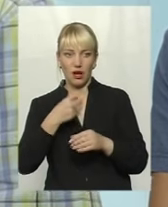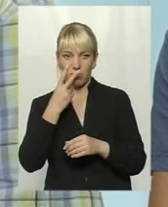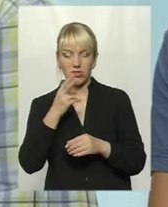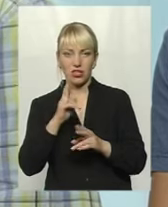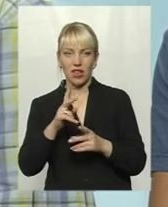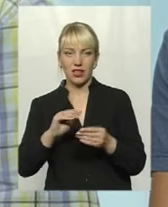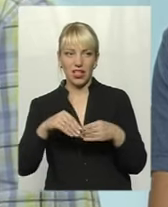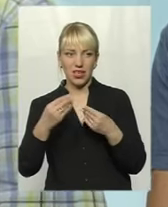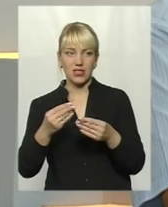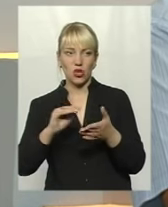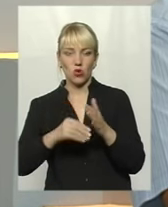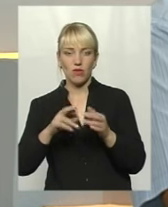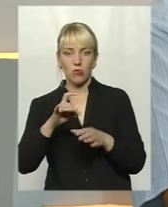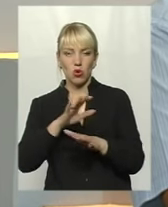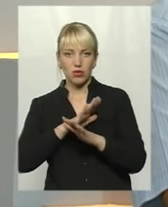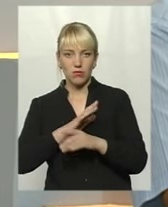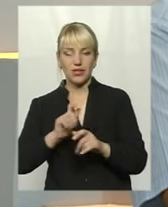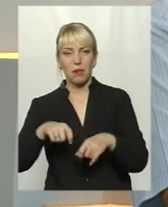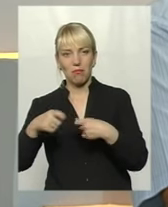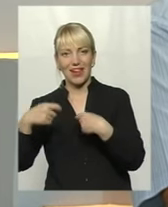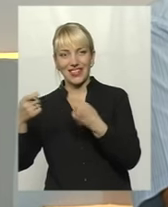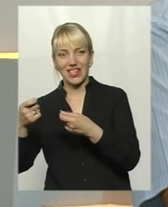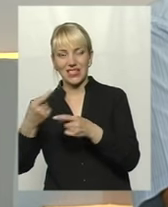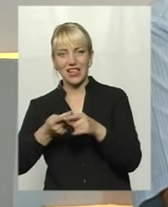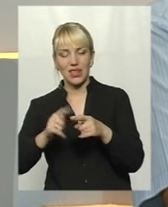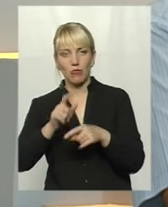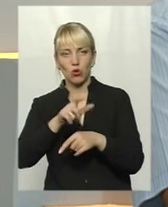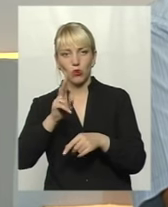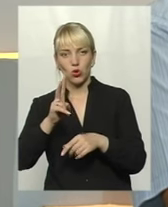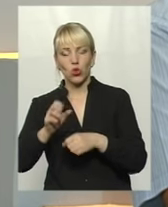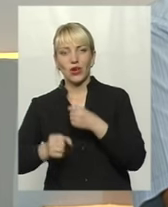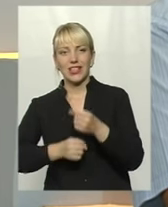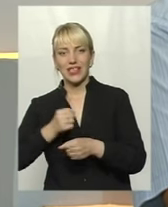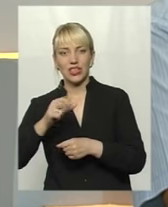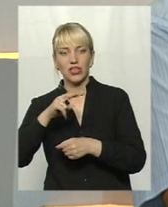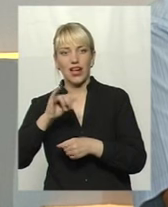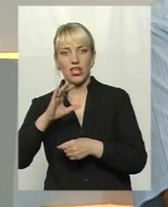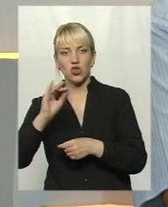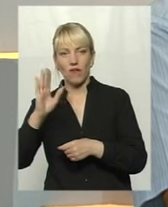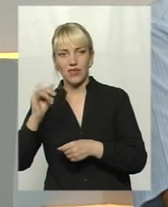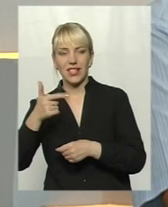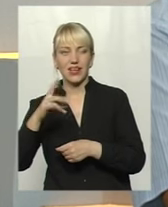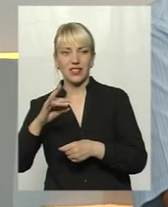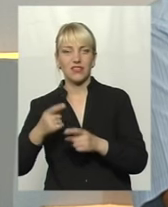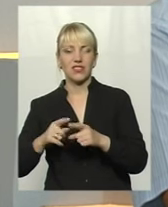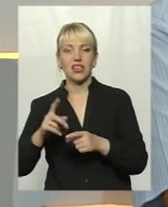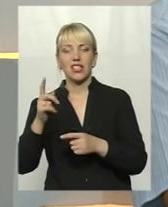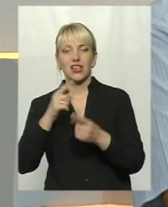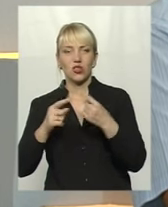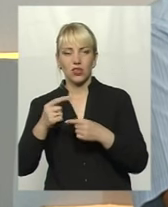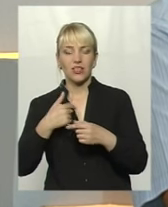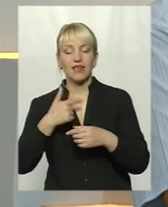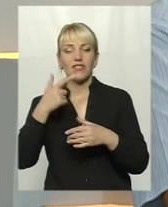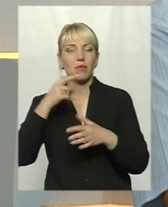видається ця довідка про смерть. Передається тими людьми, які їдуть в лісові Гринівці, і вони привозять назад. Нам набагато... Я